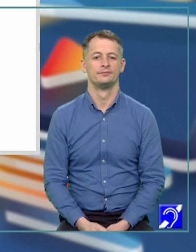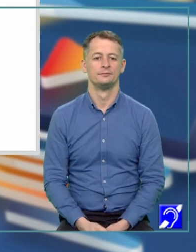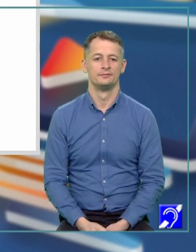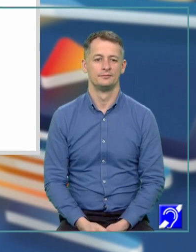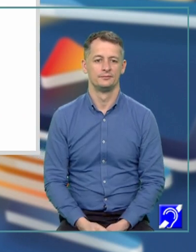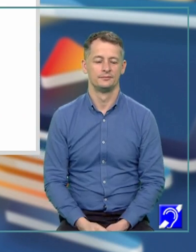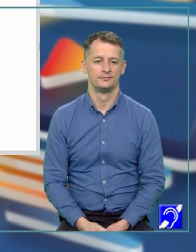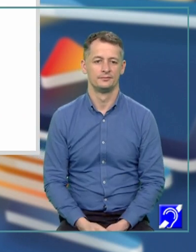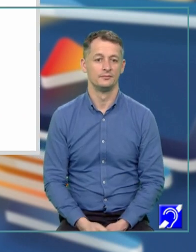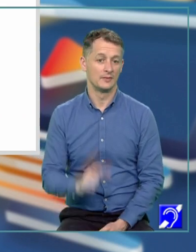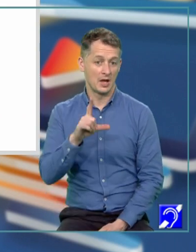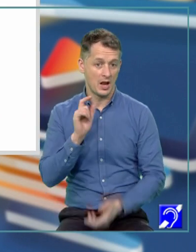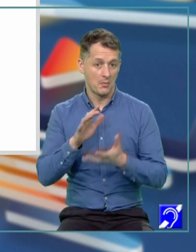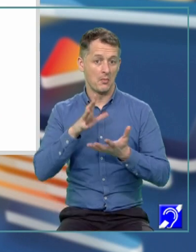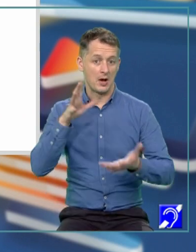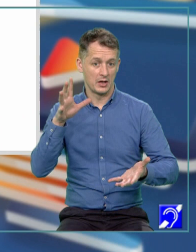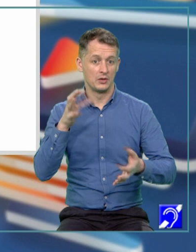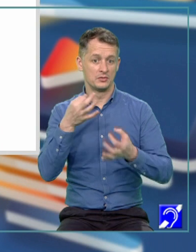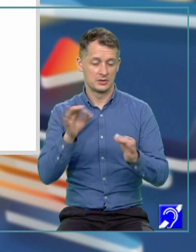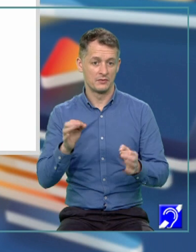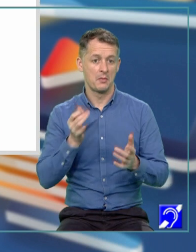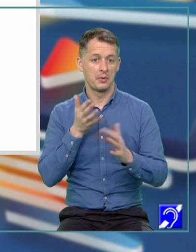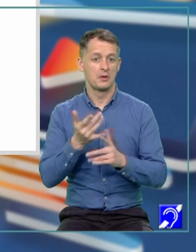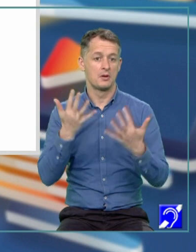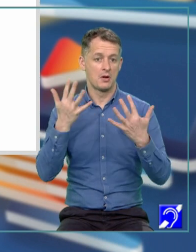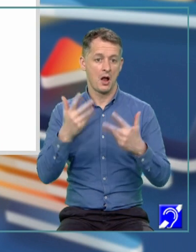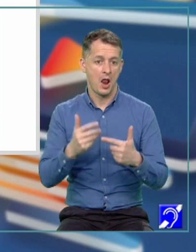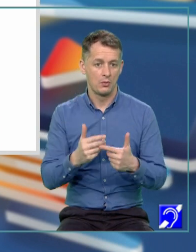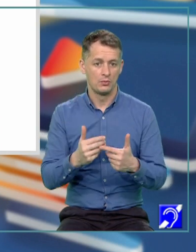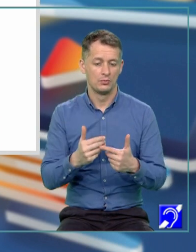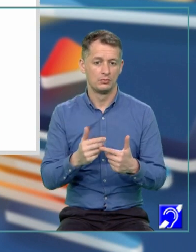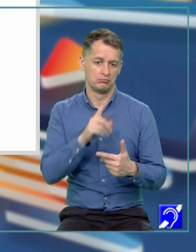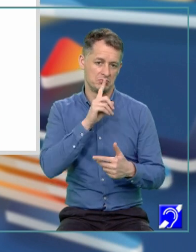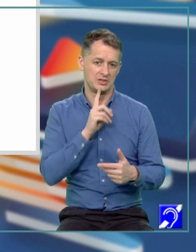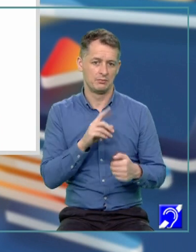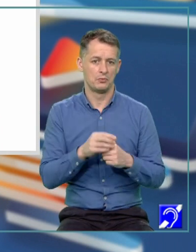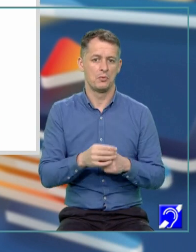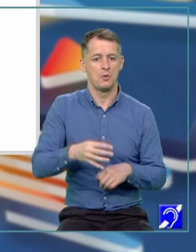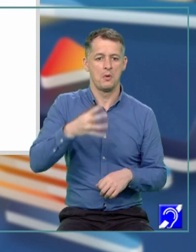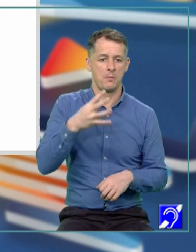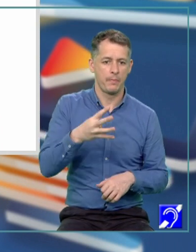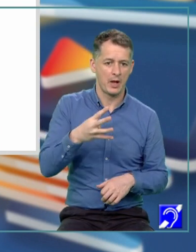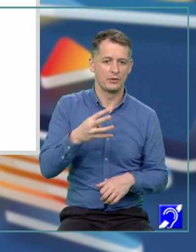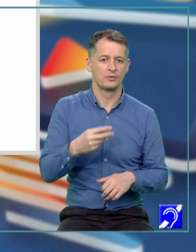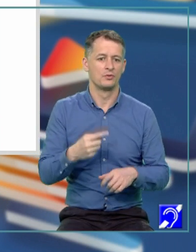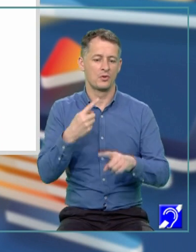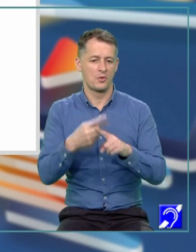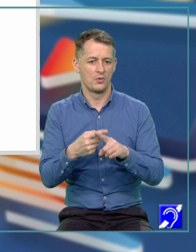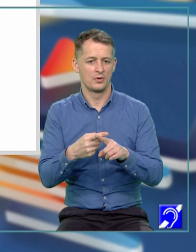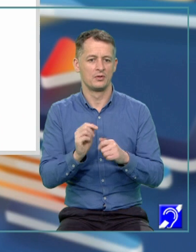Așadar, L mare va fi, prin calcul, 4 înmulțit cu L mic, adică 4 ori 3 radical